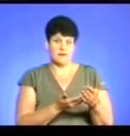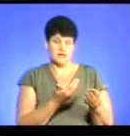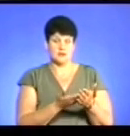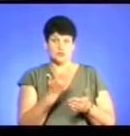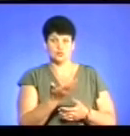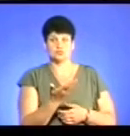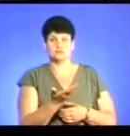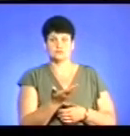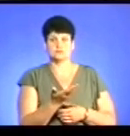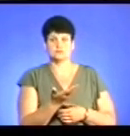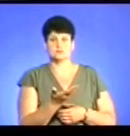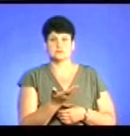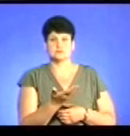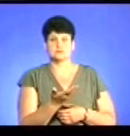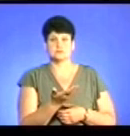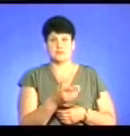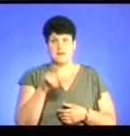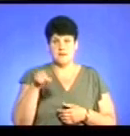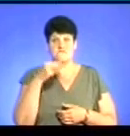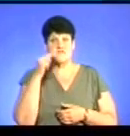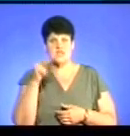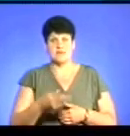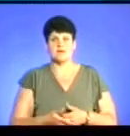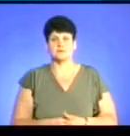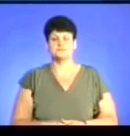обвинення.